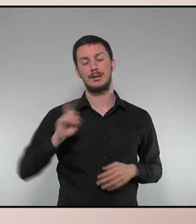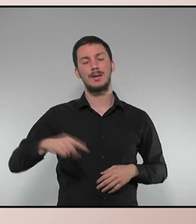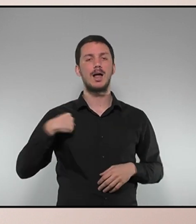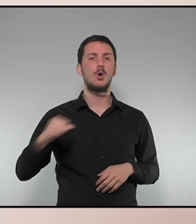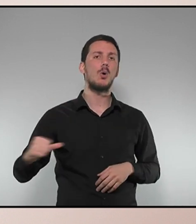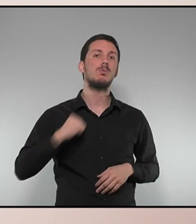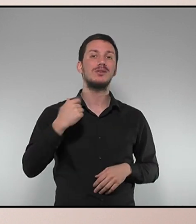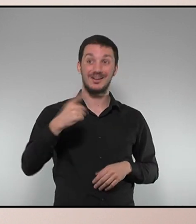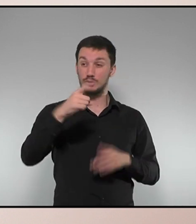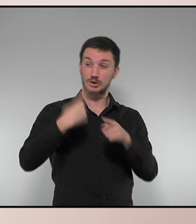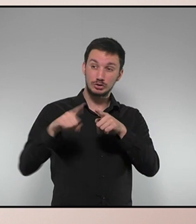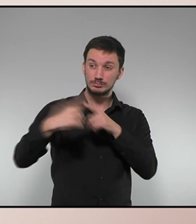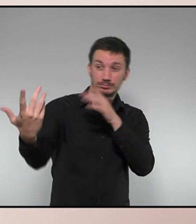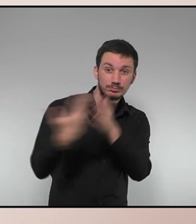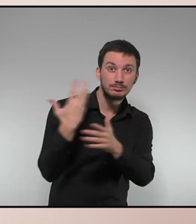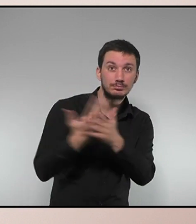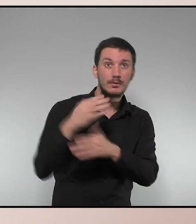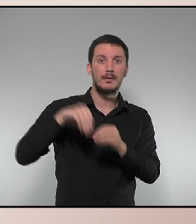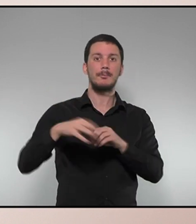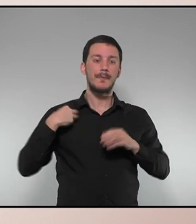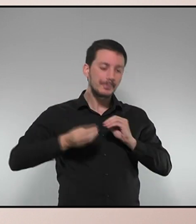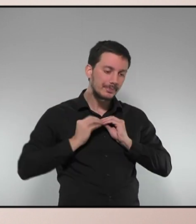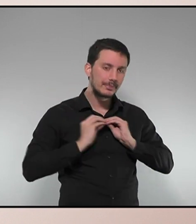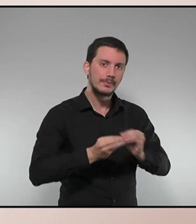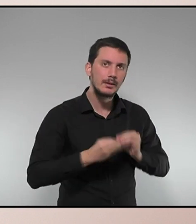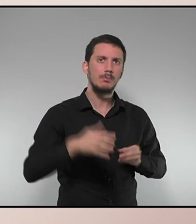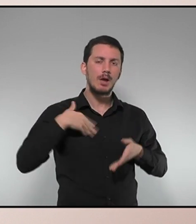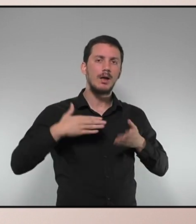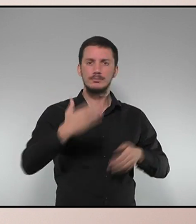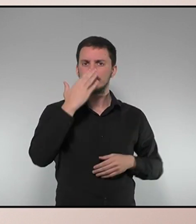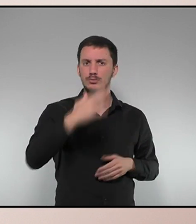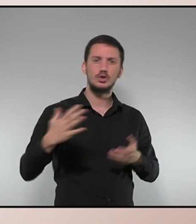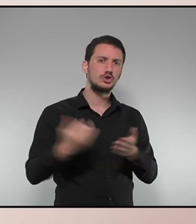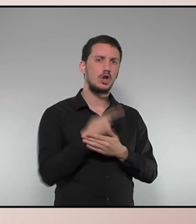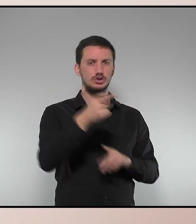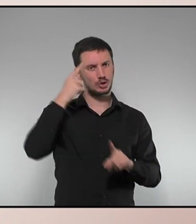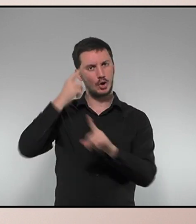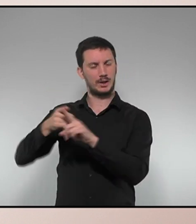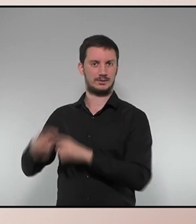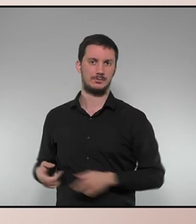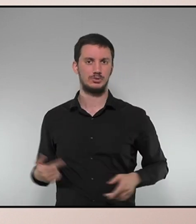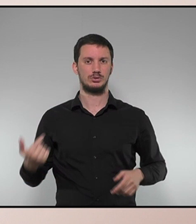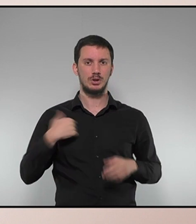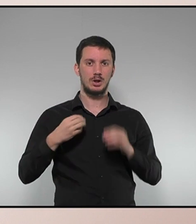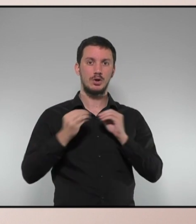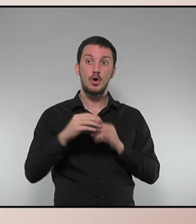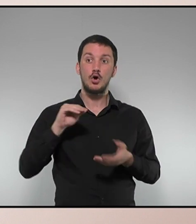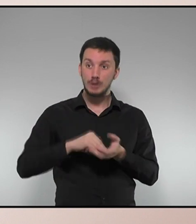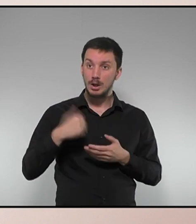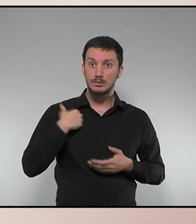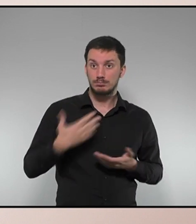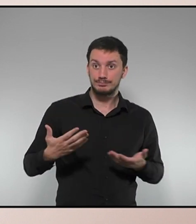tot això que vostè diu, poder-ho encarrilar i poder afrontar tots aquests reptes. Jo els hi estenc de nou la mà.